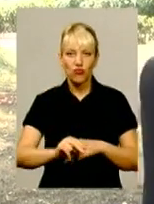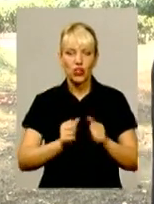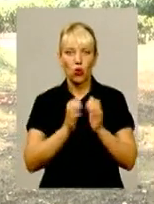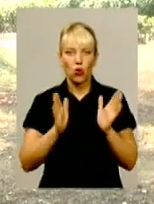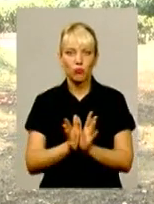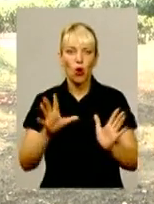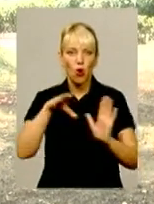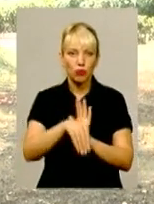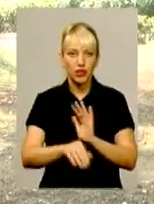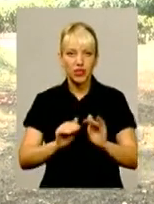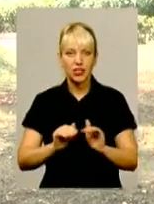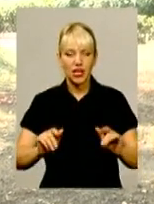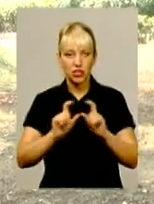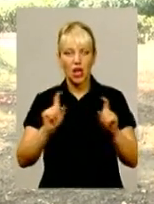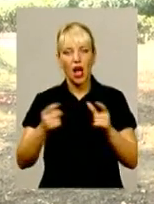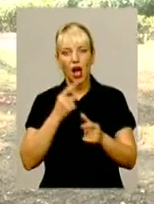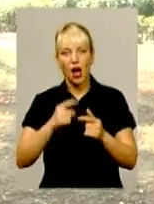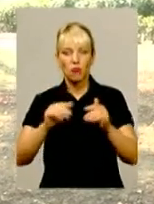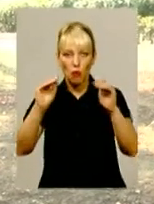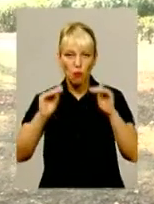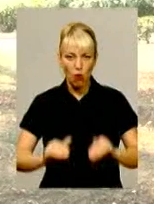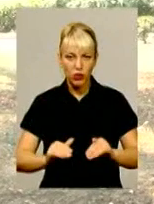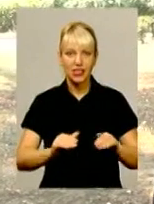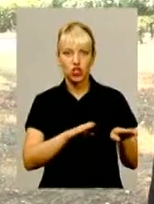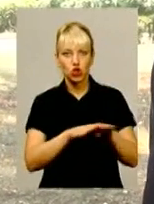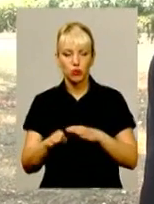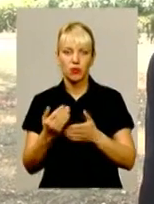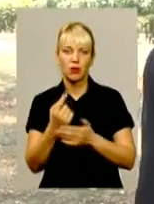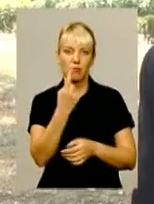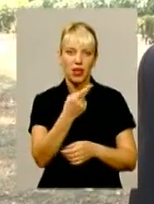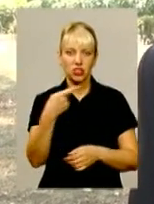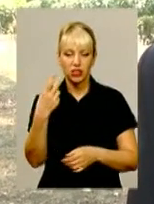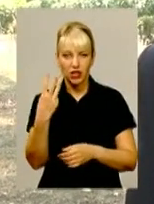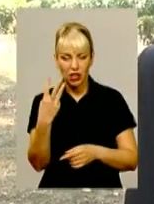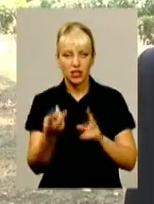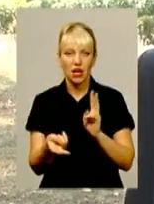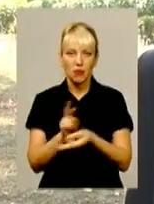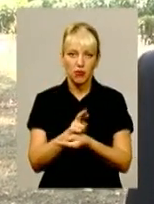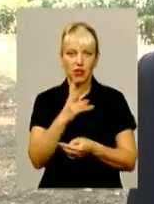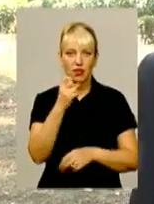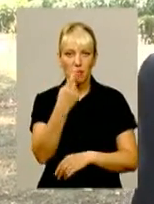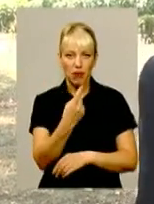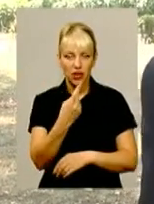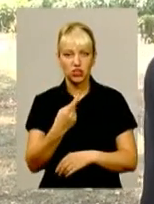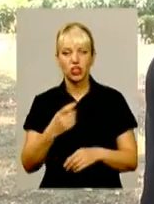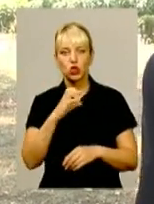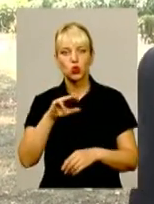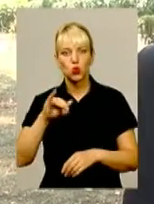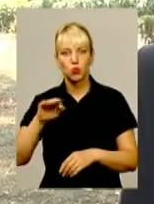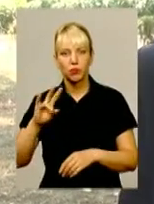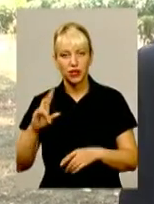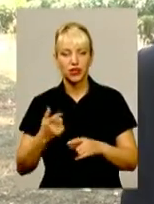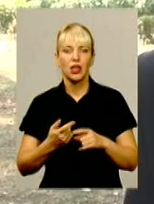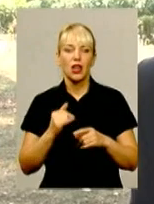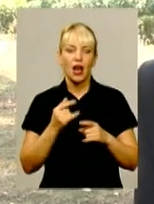садками, або були понижені у ступенях. Тобто школа першого, третєї ступенів стала школою першого, другого або першого ступеня. Школа другого